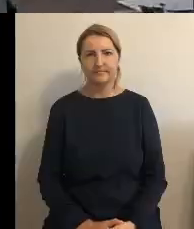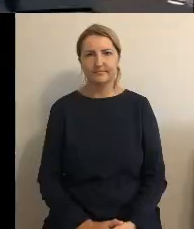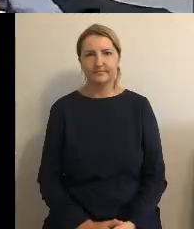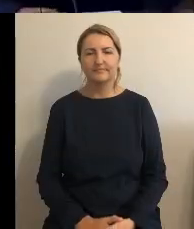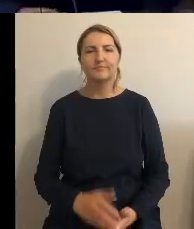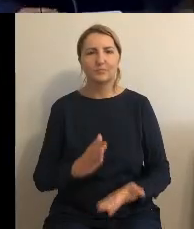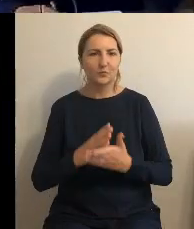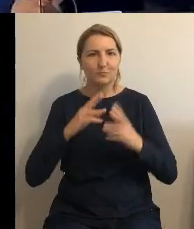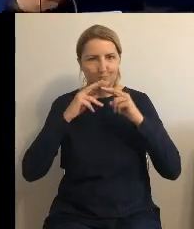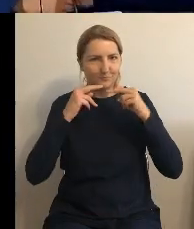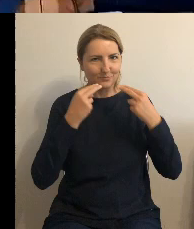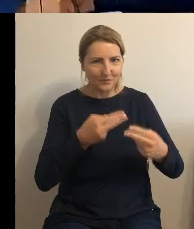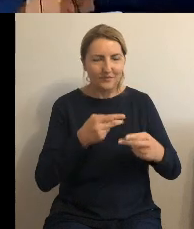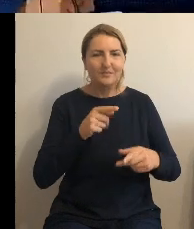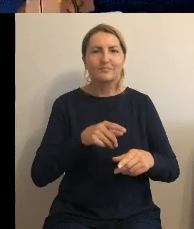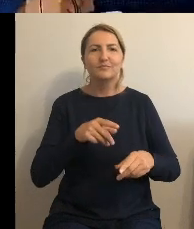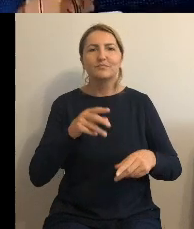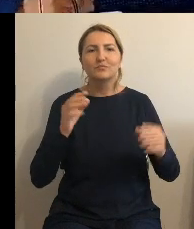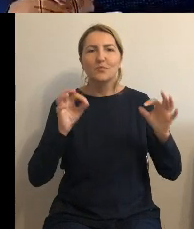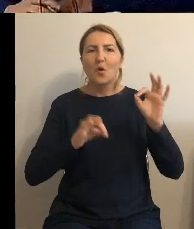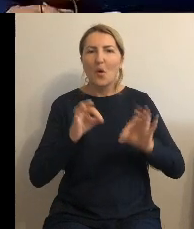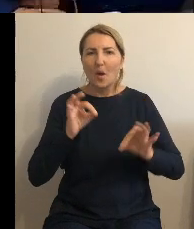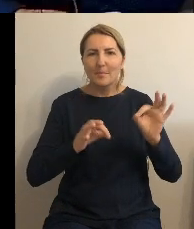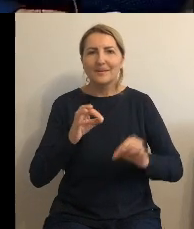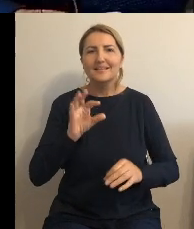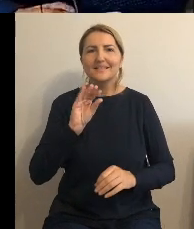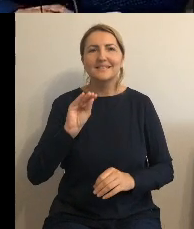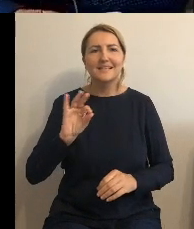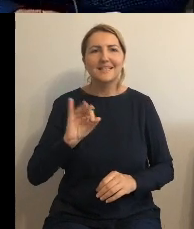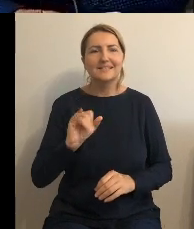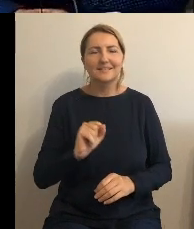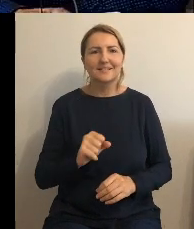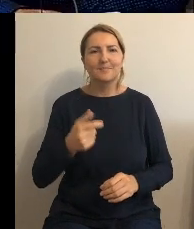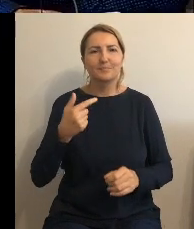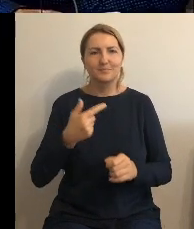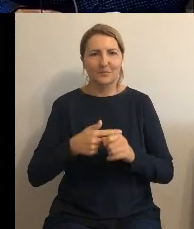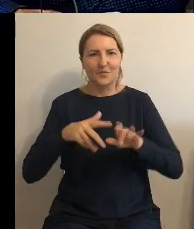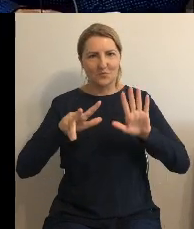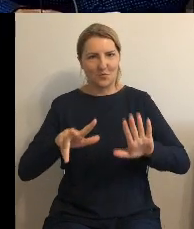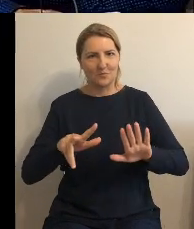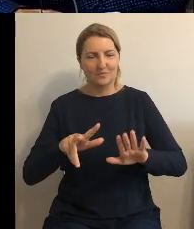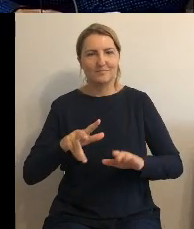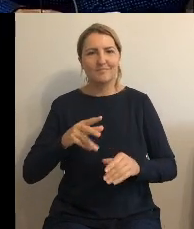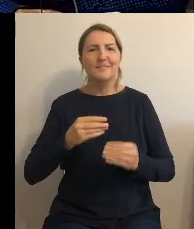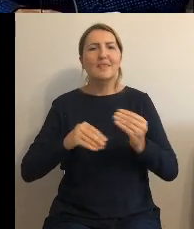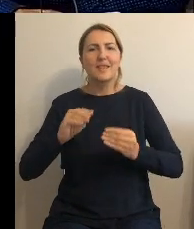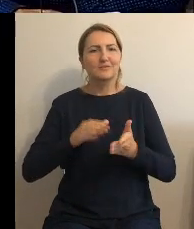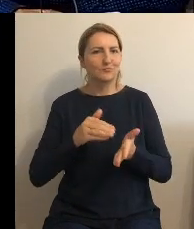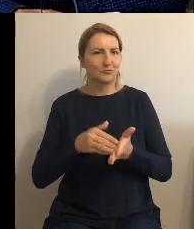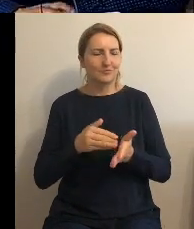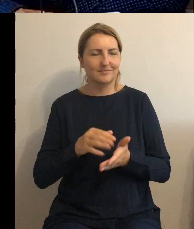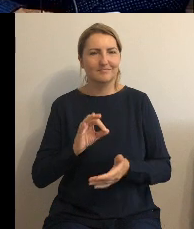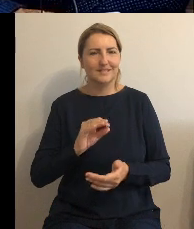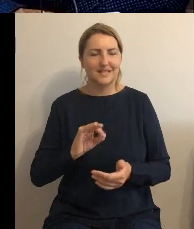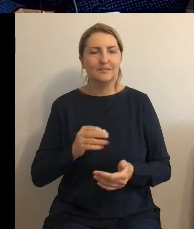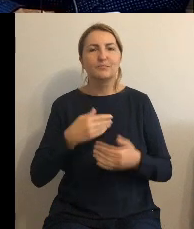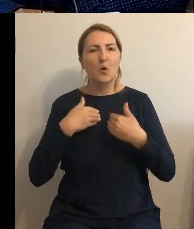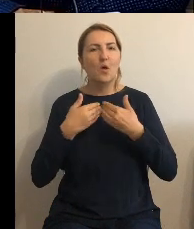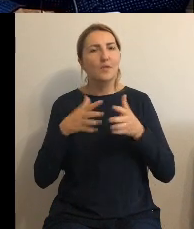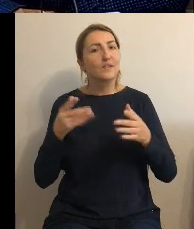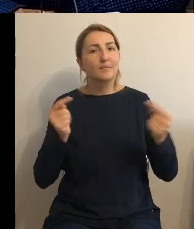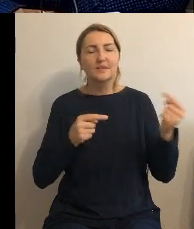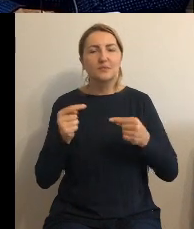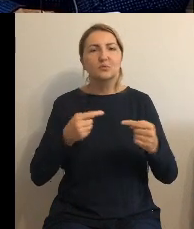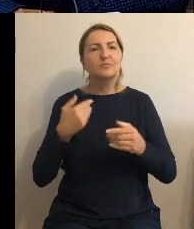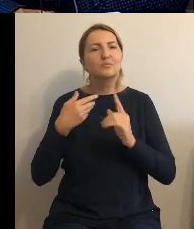znałem obrady 28 nadzwyczajnej sesji rady gminy Gruta otwieram dyskusję do czytanego projektu uchwały kto